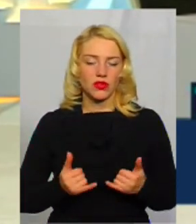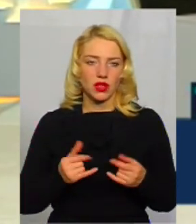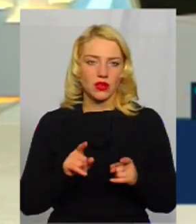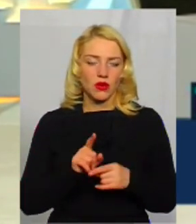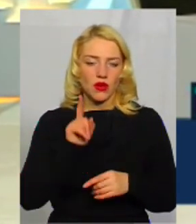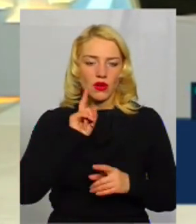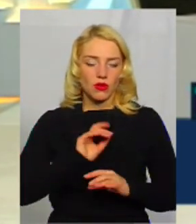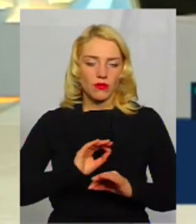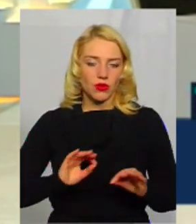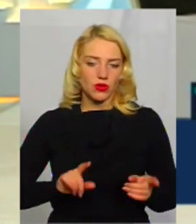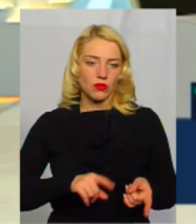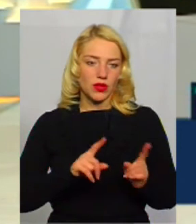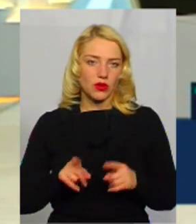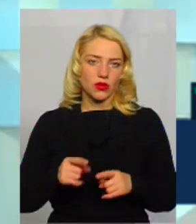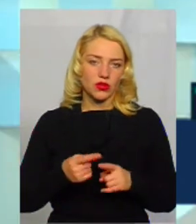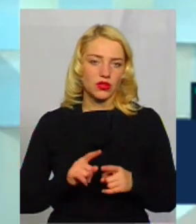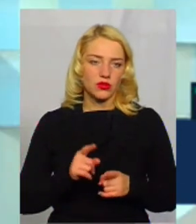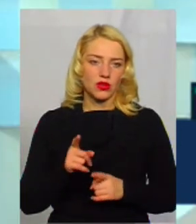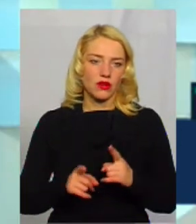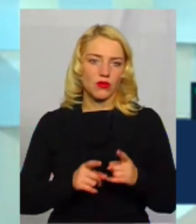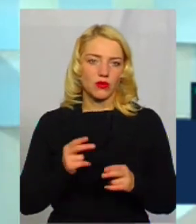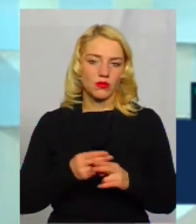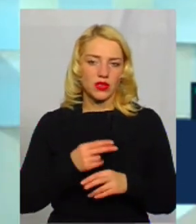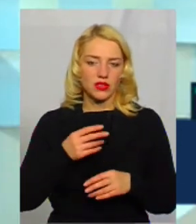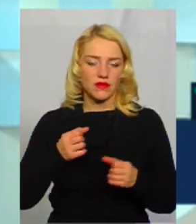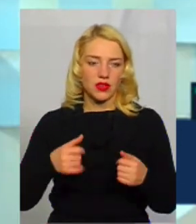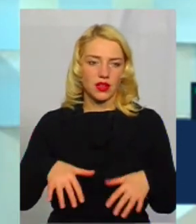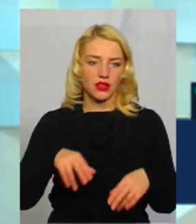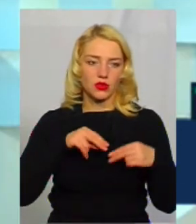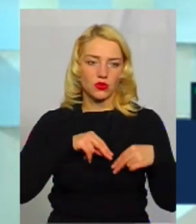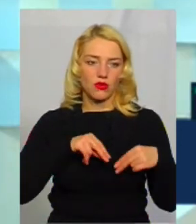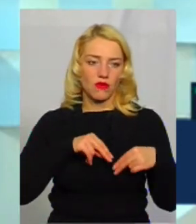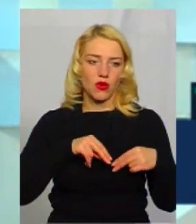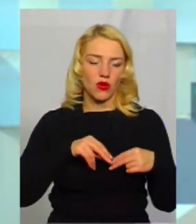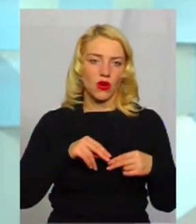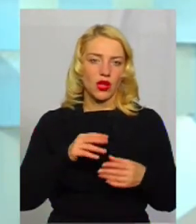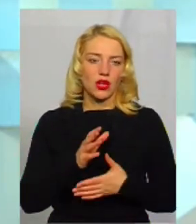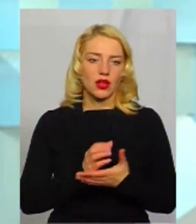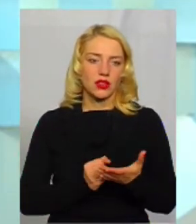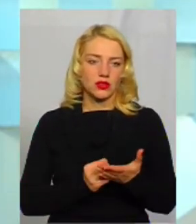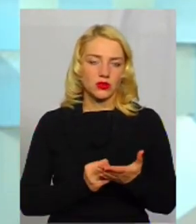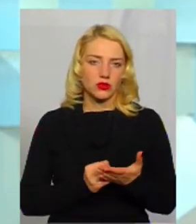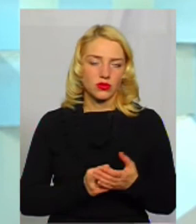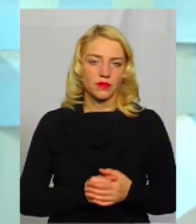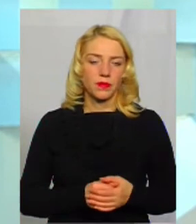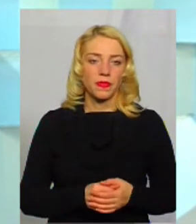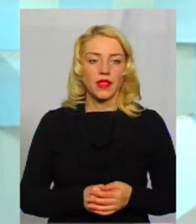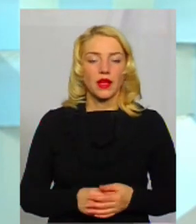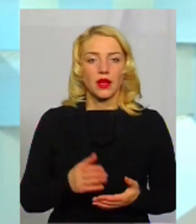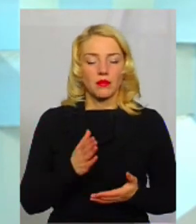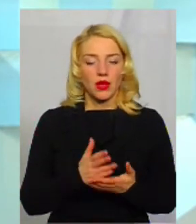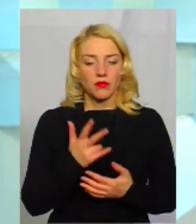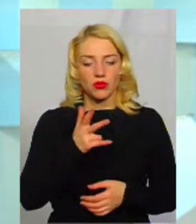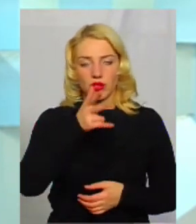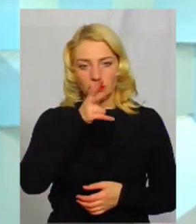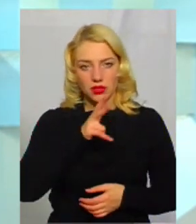комфортного переходу на цю реформу без втрати трудового ресурсу, я так розумію. Ну, дивіться, ми маємо три місяці